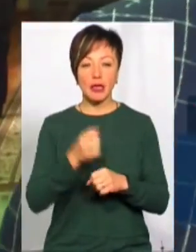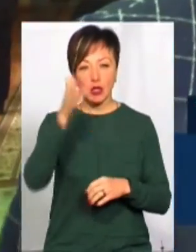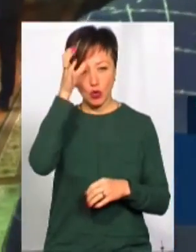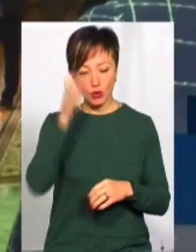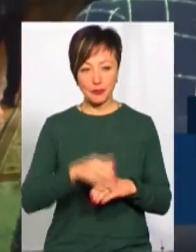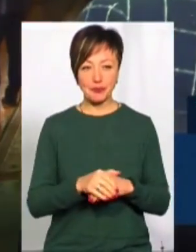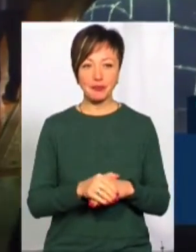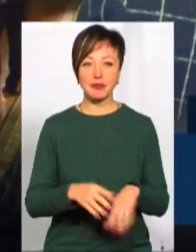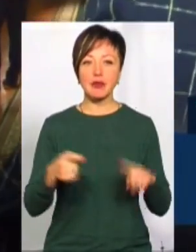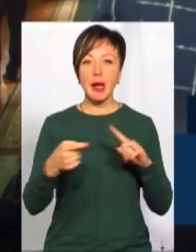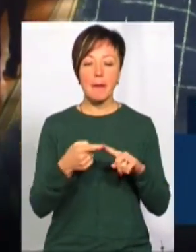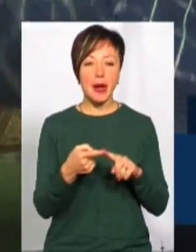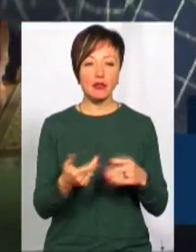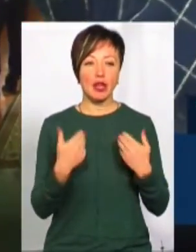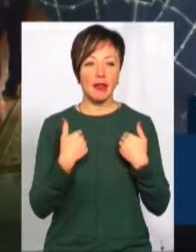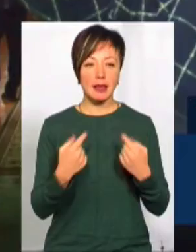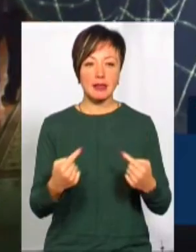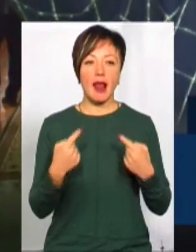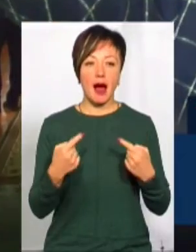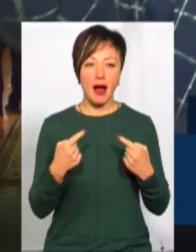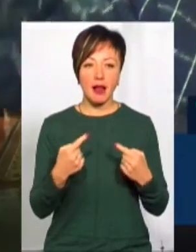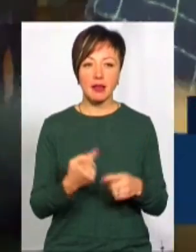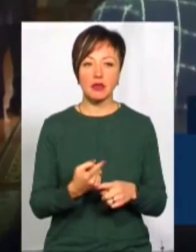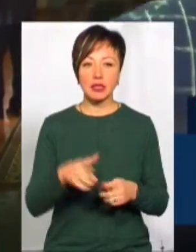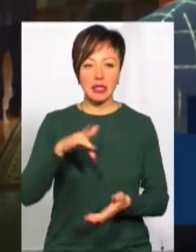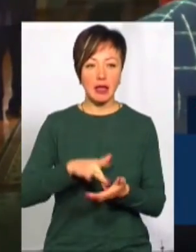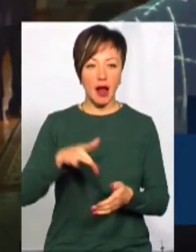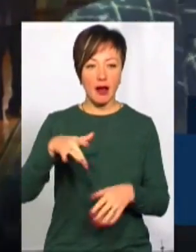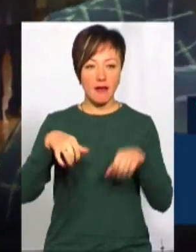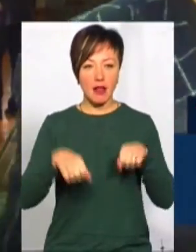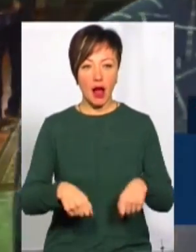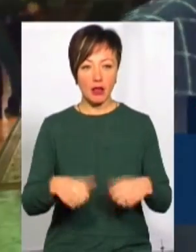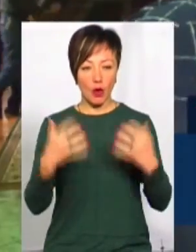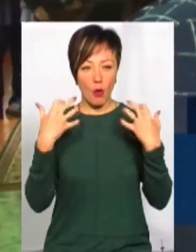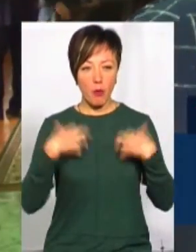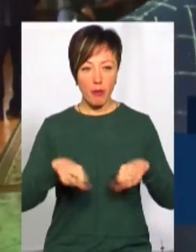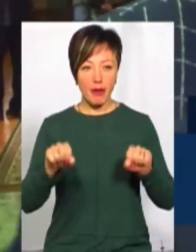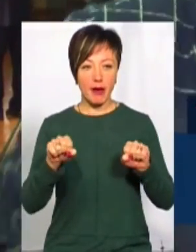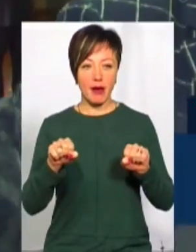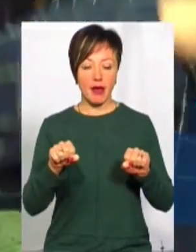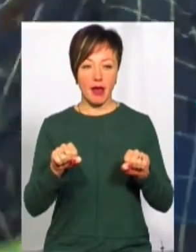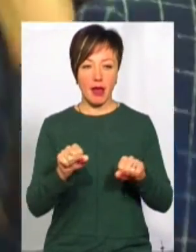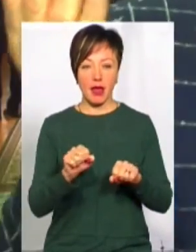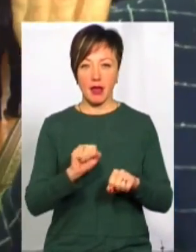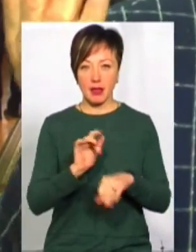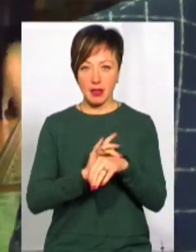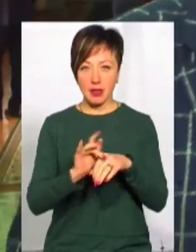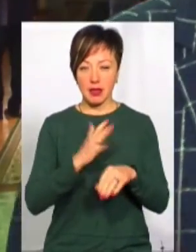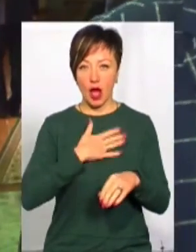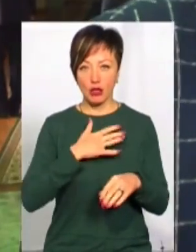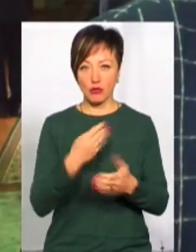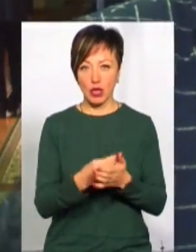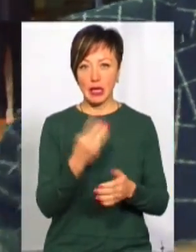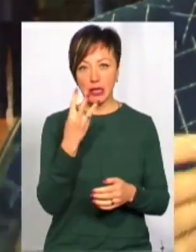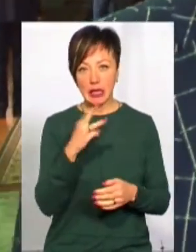Перше, коли нас лякали тим, що центральна влада оббере наш бюджет, тобто було 3,7 мільярда,